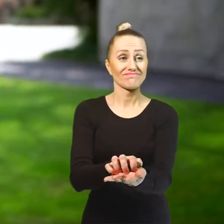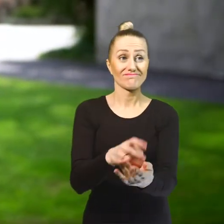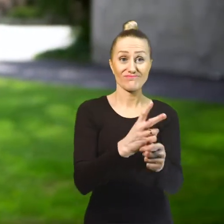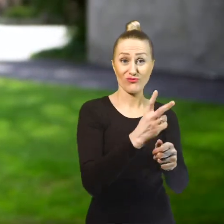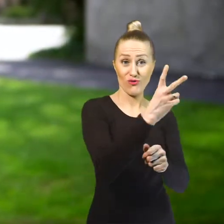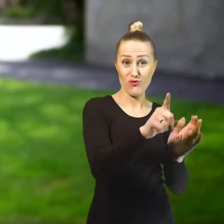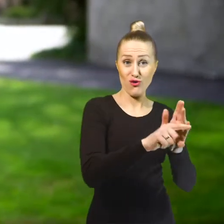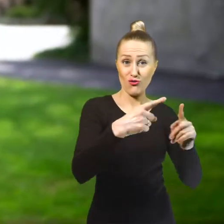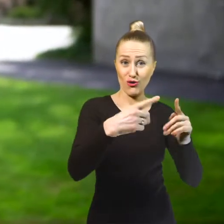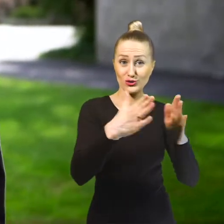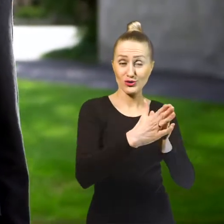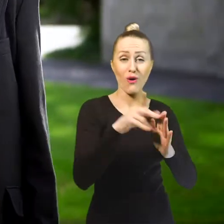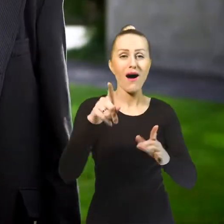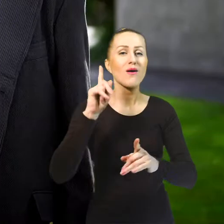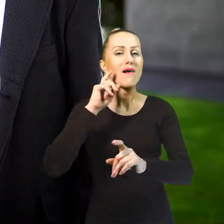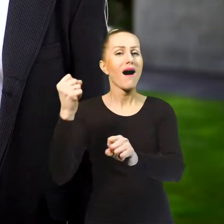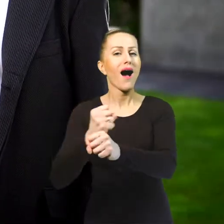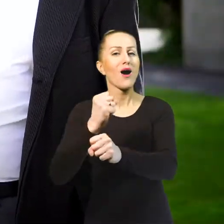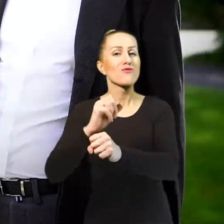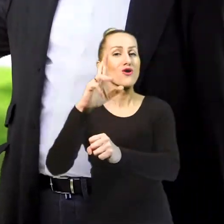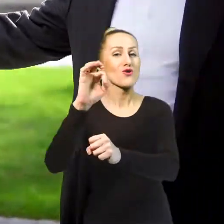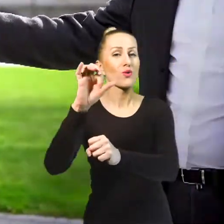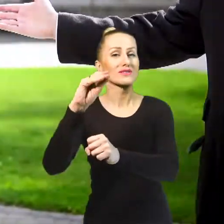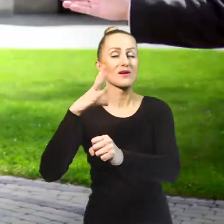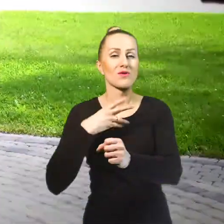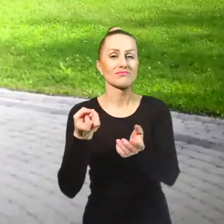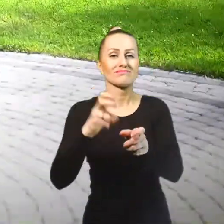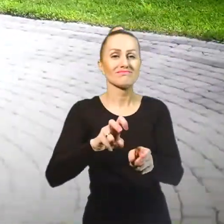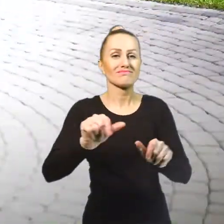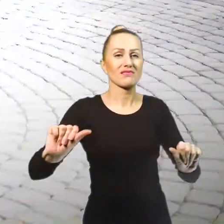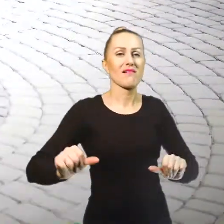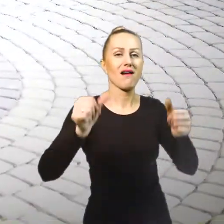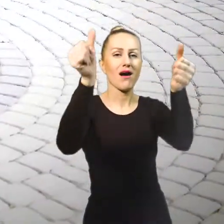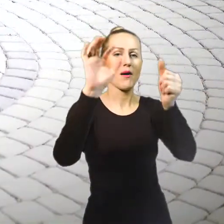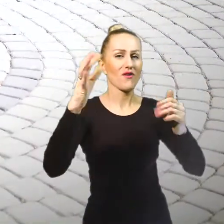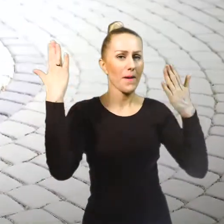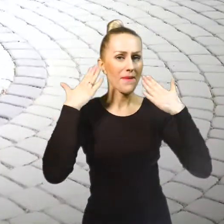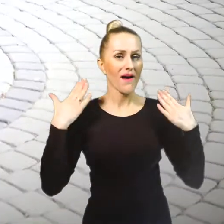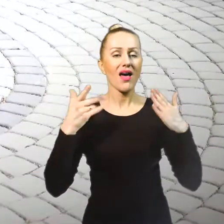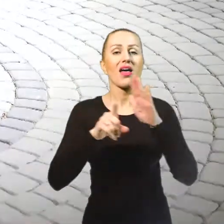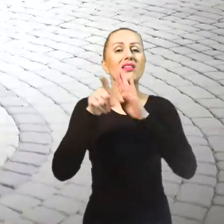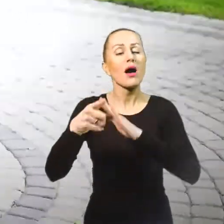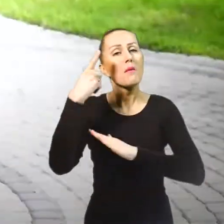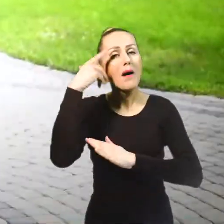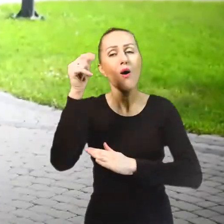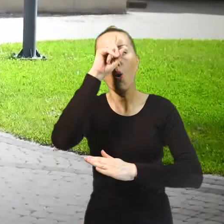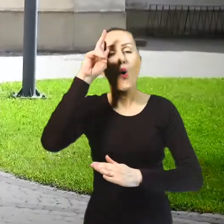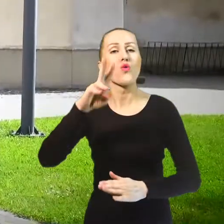parafialnego kamieniarz Rosę postawił kolumnę maryjną poświęconą pyskowickim ofiarom wojny.